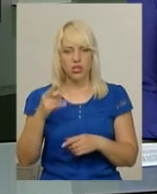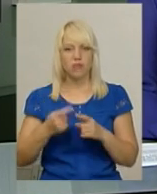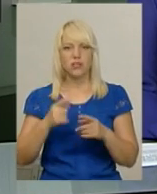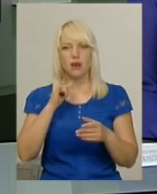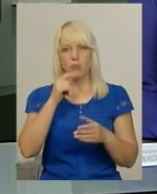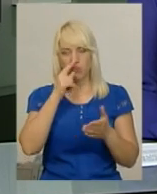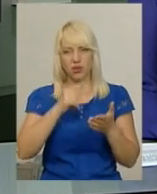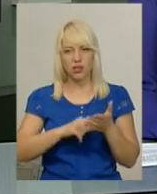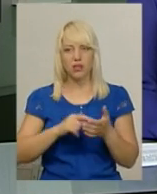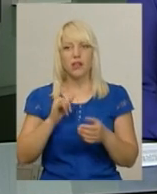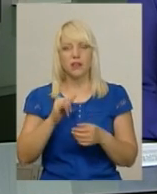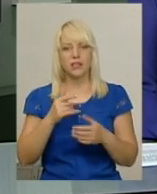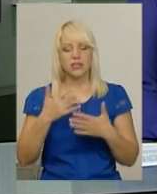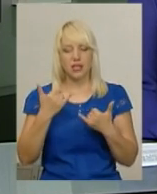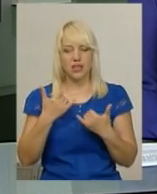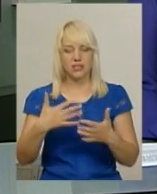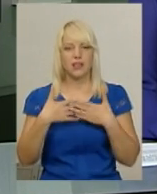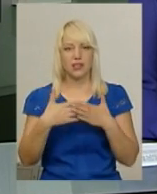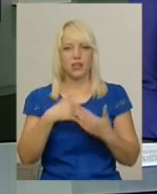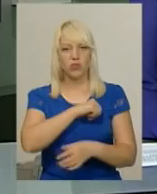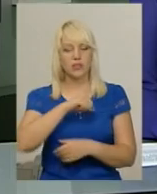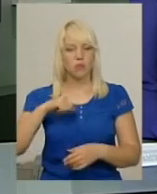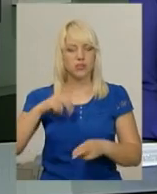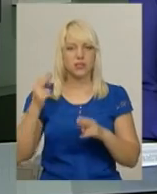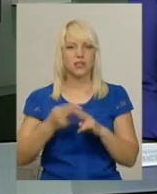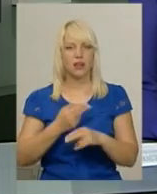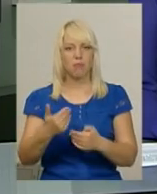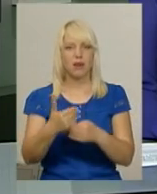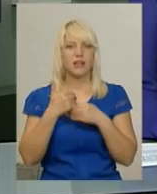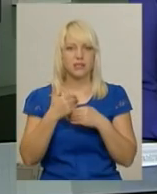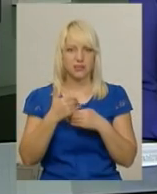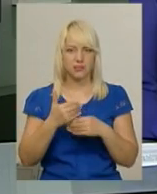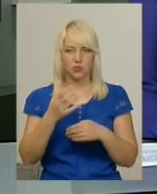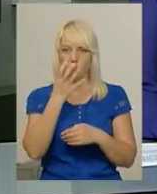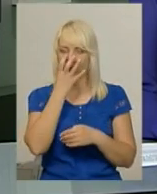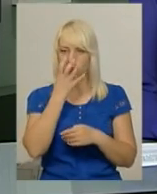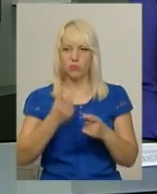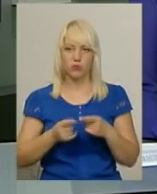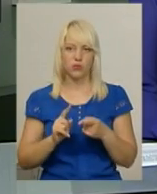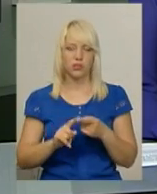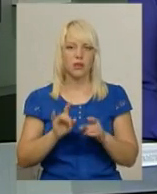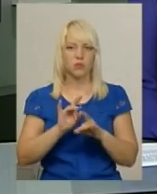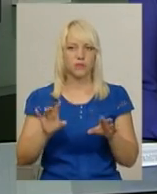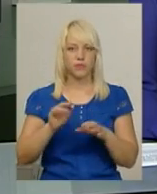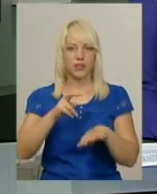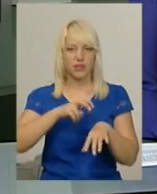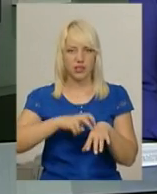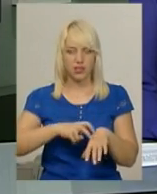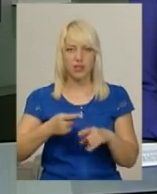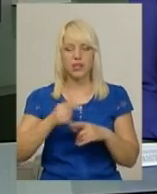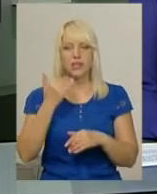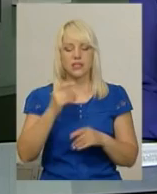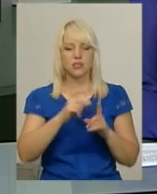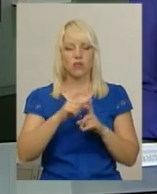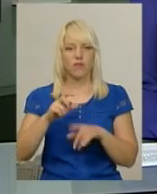штучної вентиляції легенів. Про це повідомила головний лікар Хмельницької міської дитячої лікарні Наталя Зимак-Закутня. За її словами,